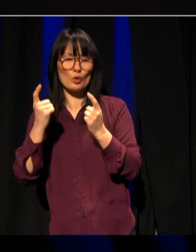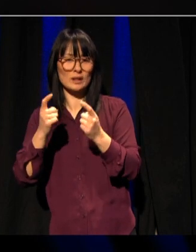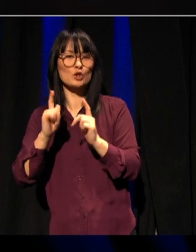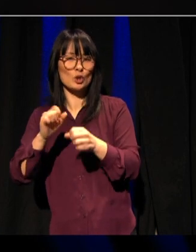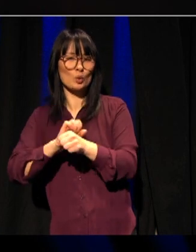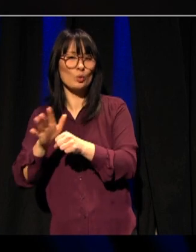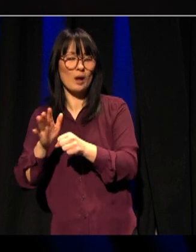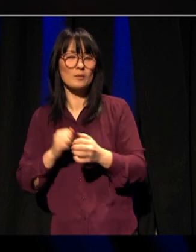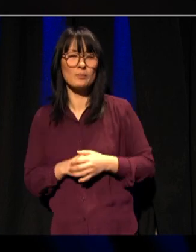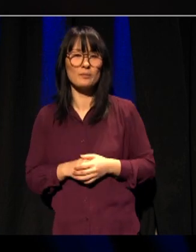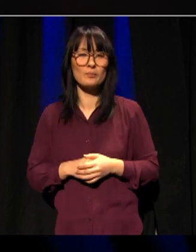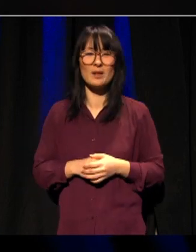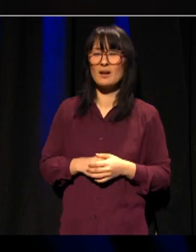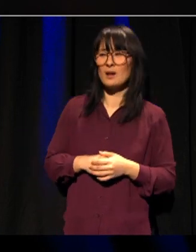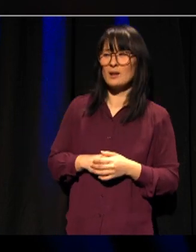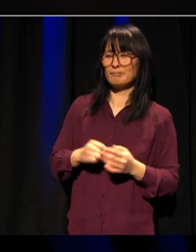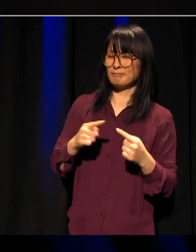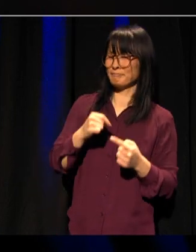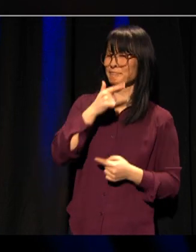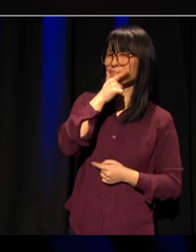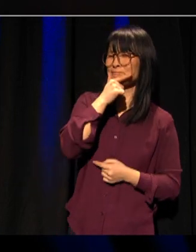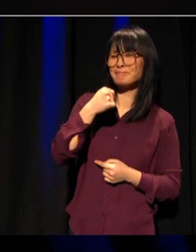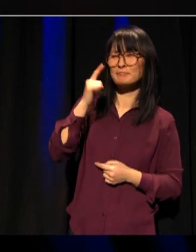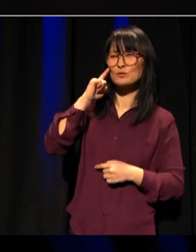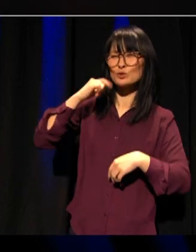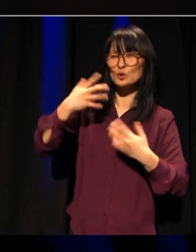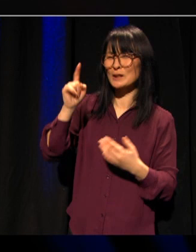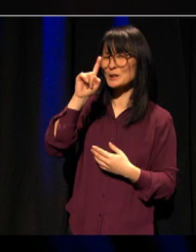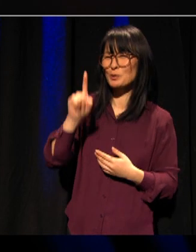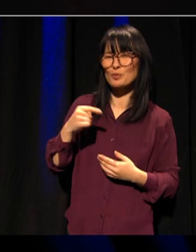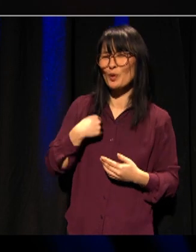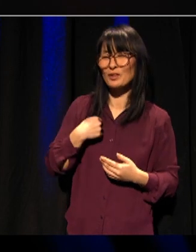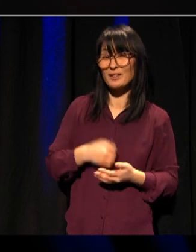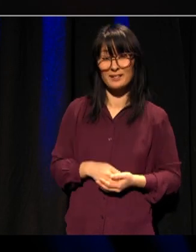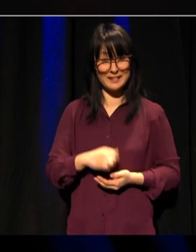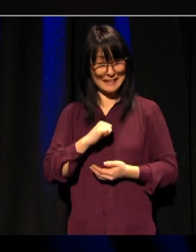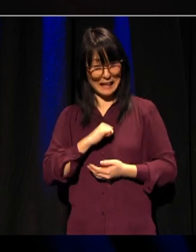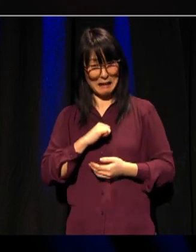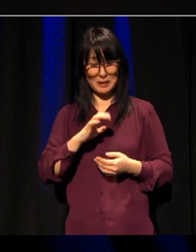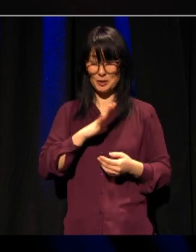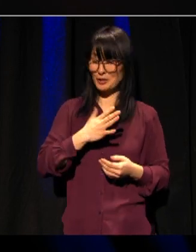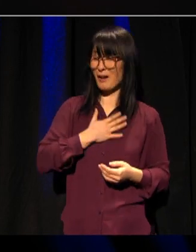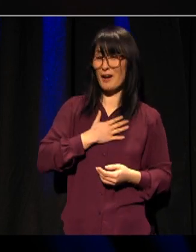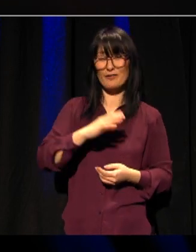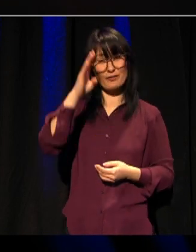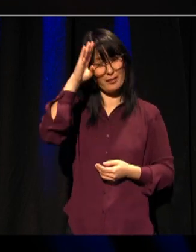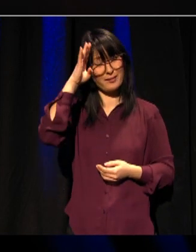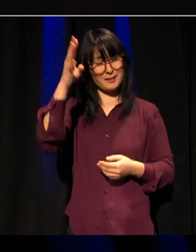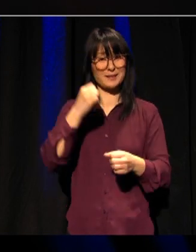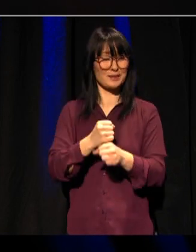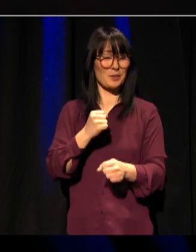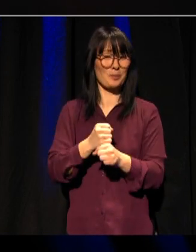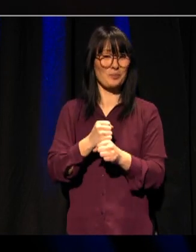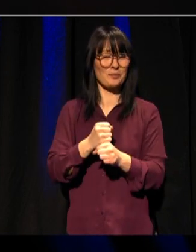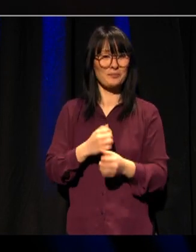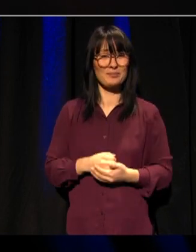Likevel. Jeg skjønner ikke spørsmålet. Jeg synes jeg har en fantastisk jobb. å